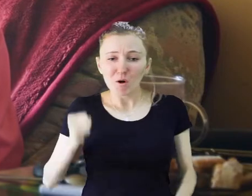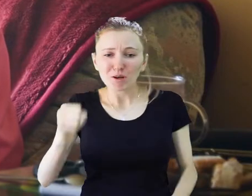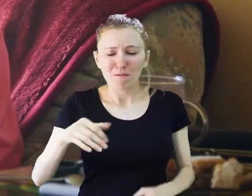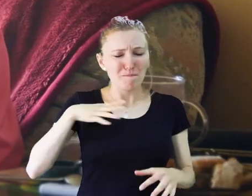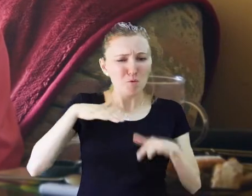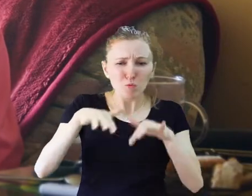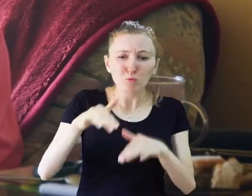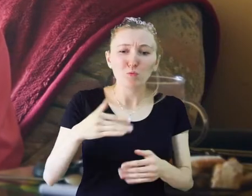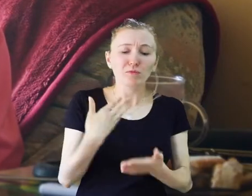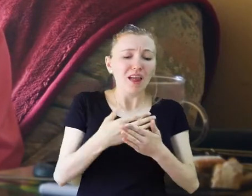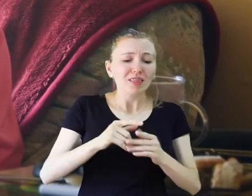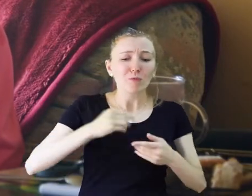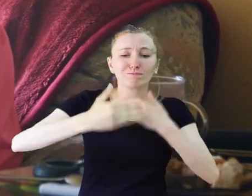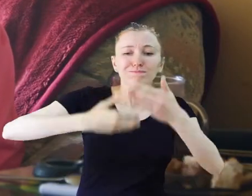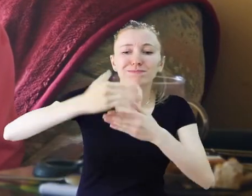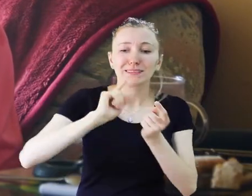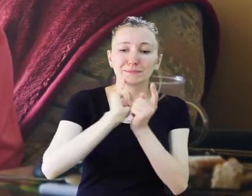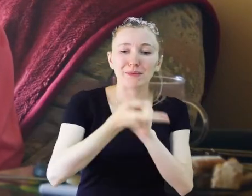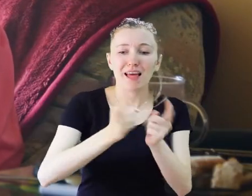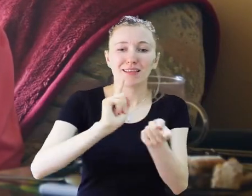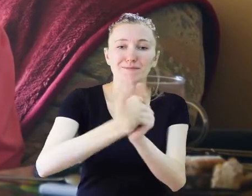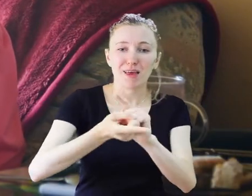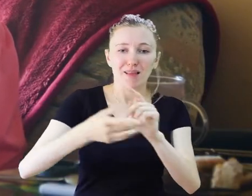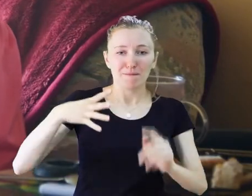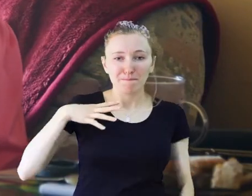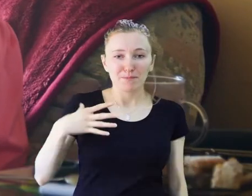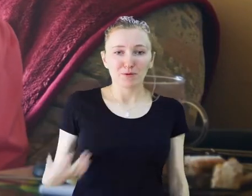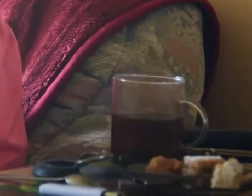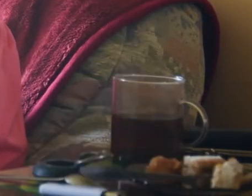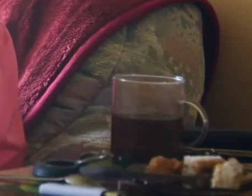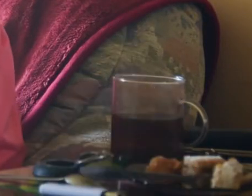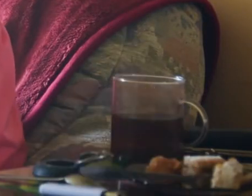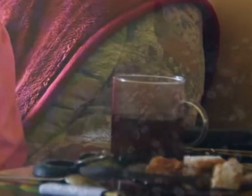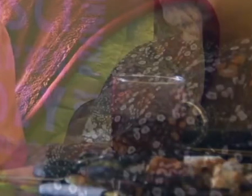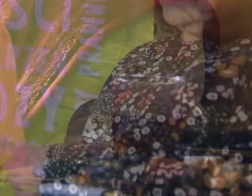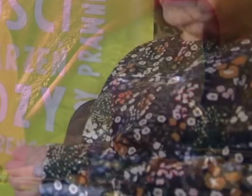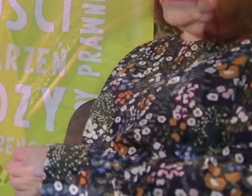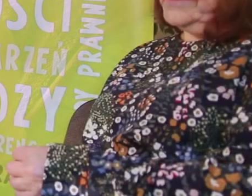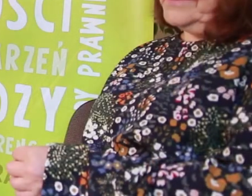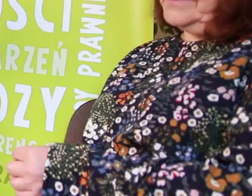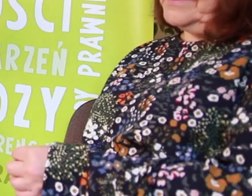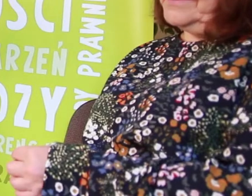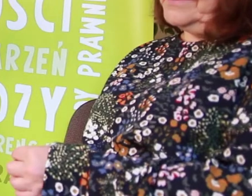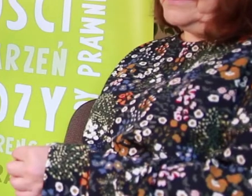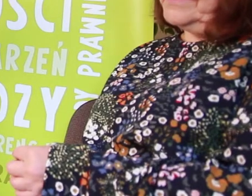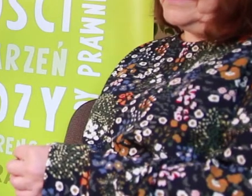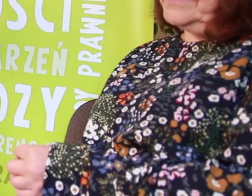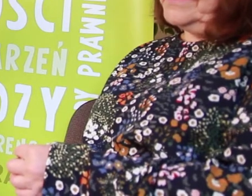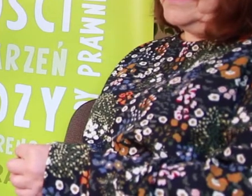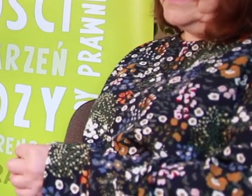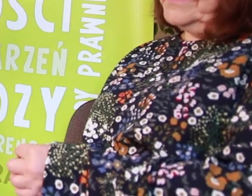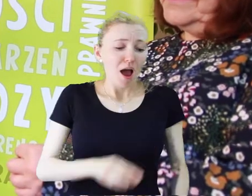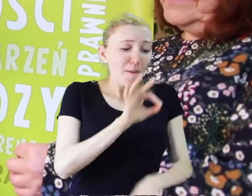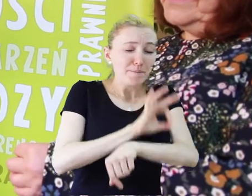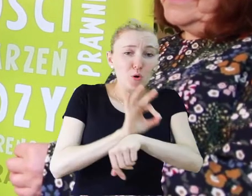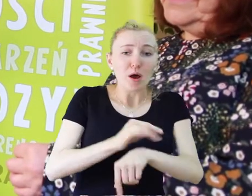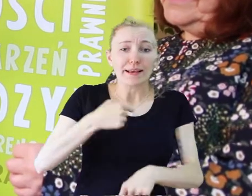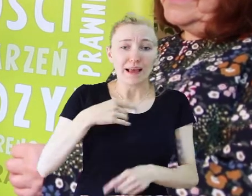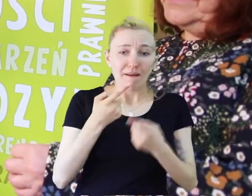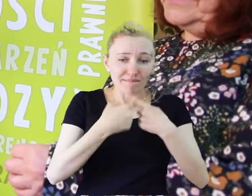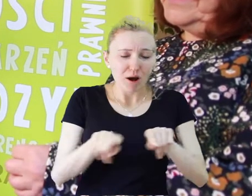prezydentów i wojewodów się co nieco zmieniło, prawda? Emocjonalnie podeszłam do tego projektu, bardzo.